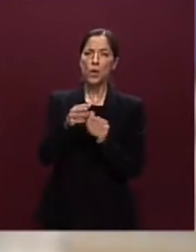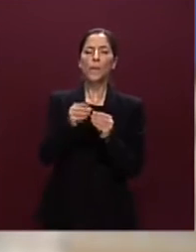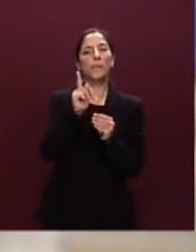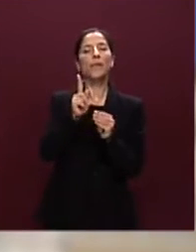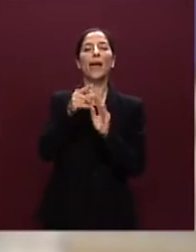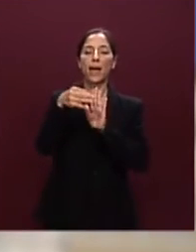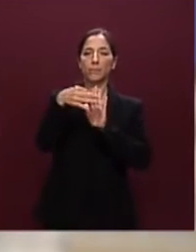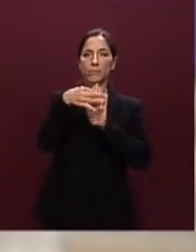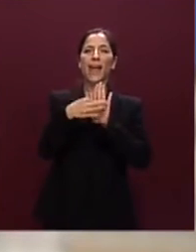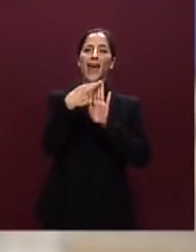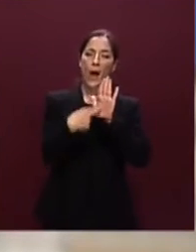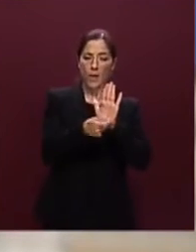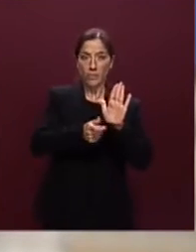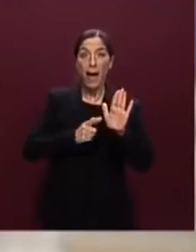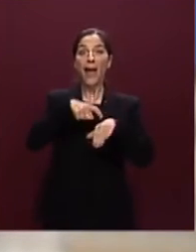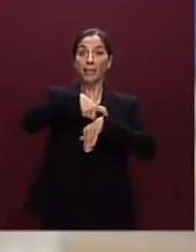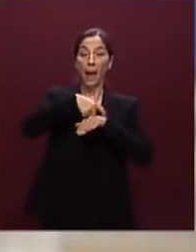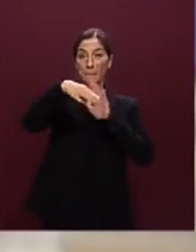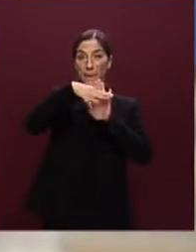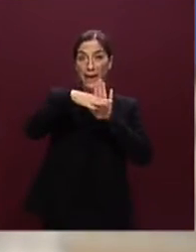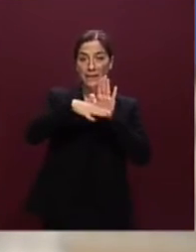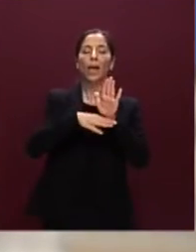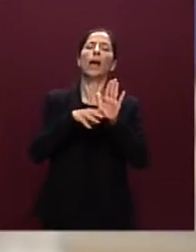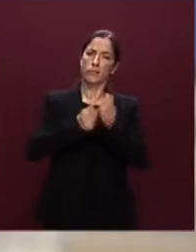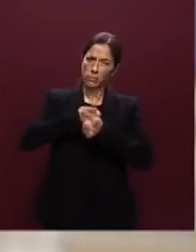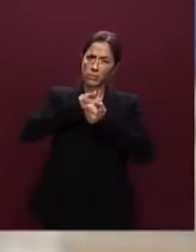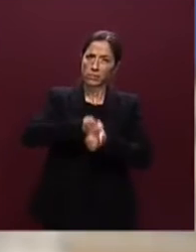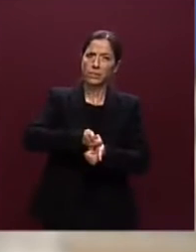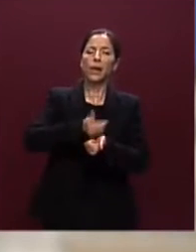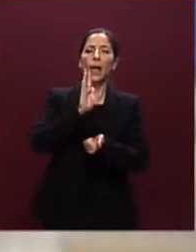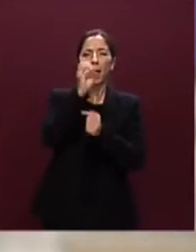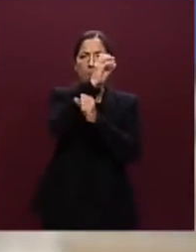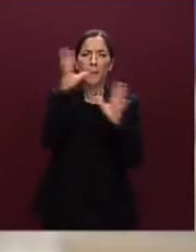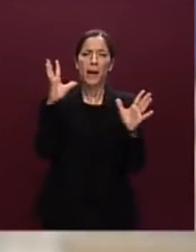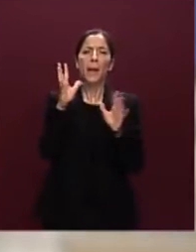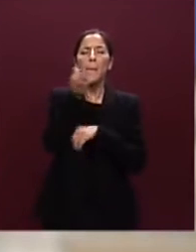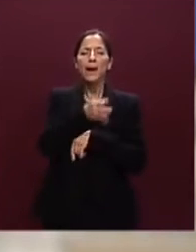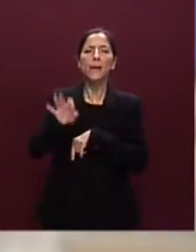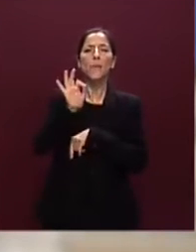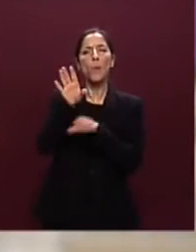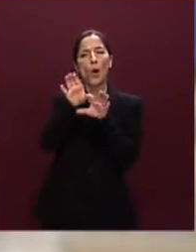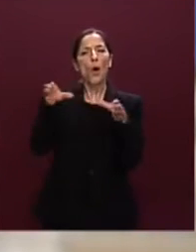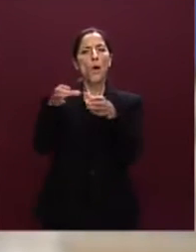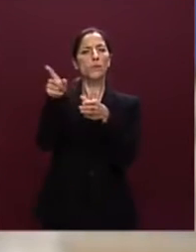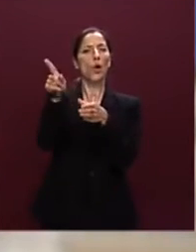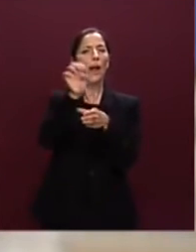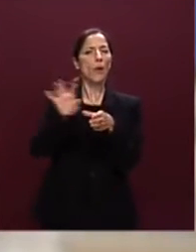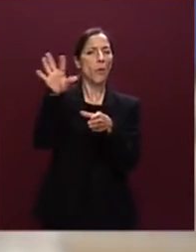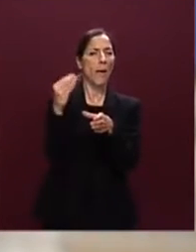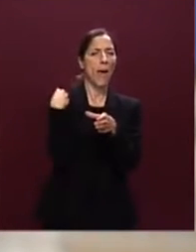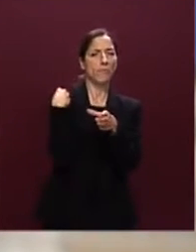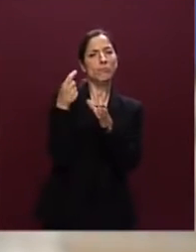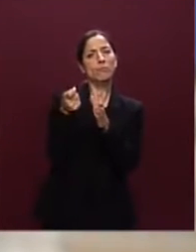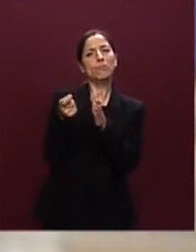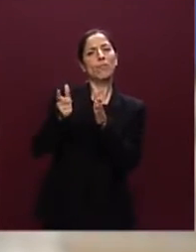data dai regolamenti e soprattutto immaginandolo esattamente come la Commissione europea ci indica e